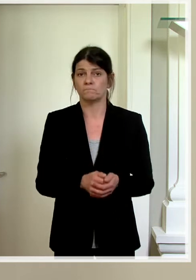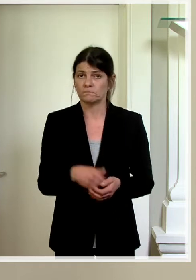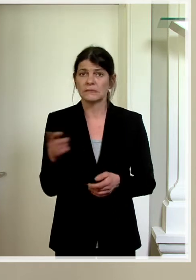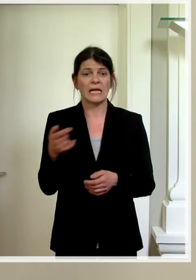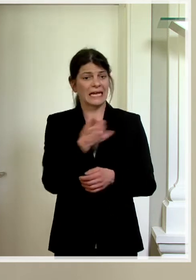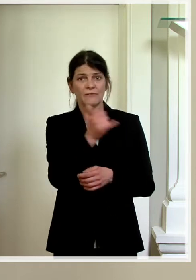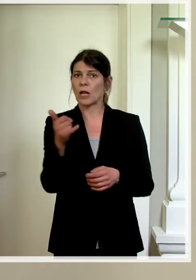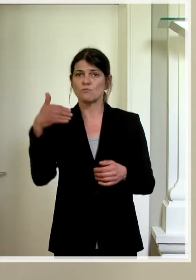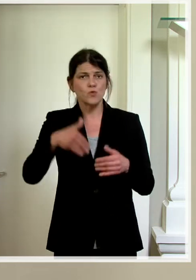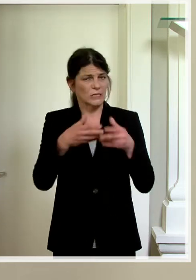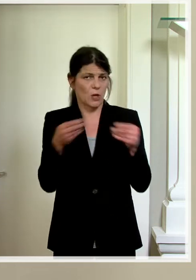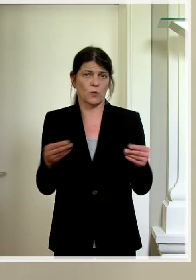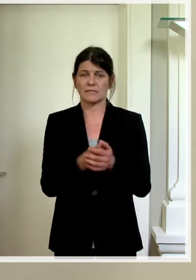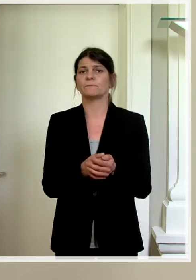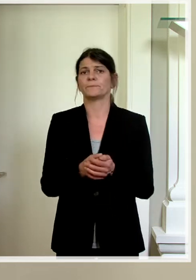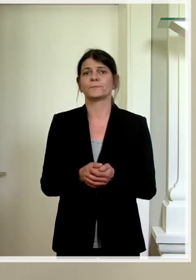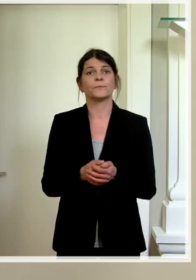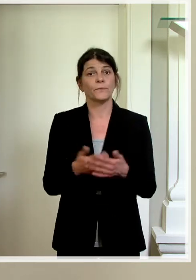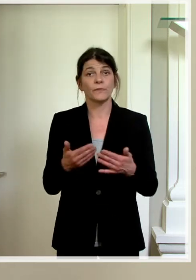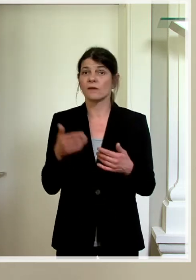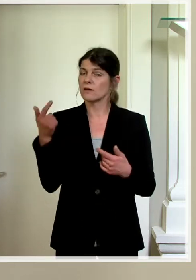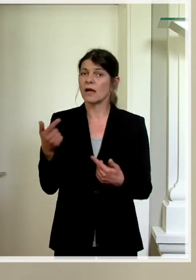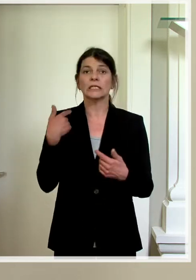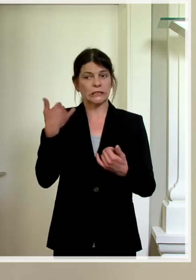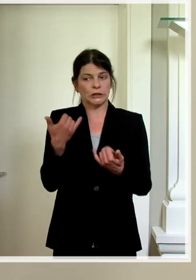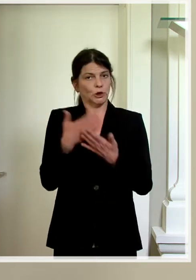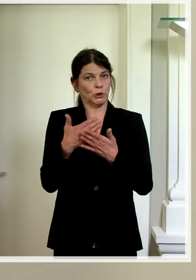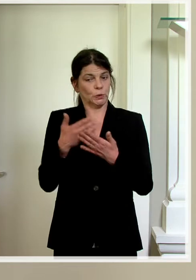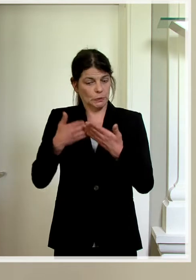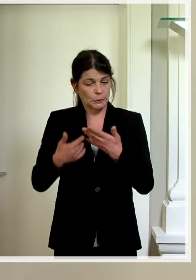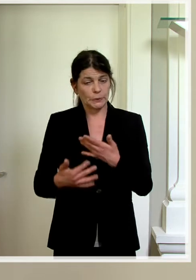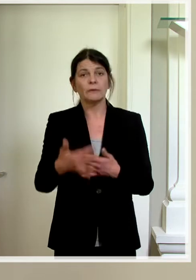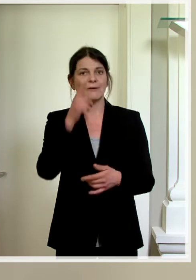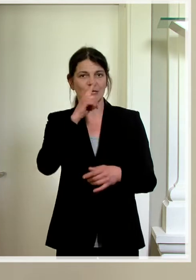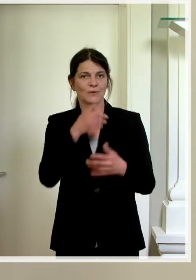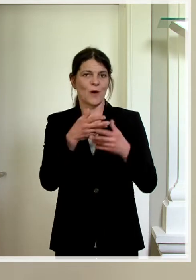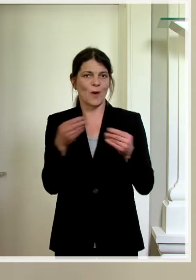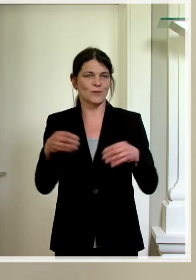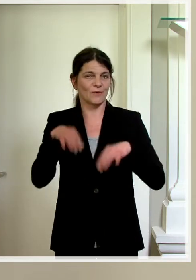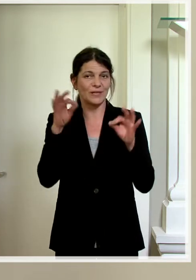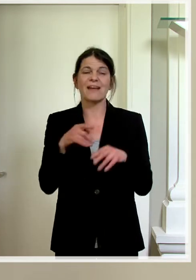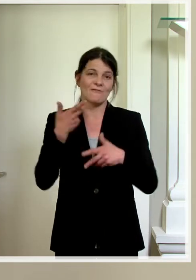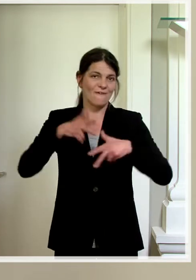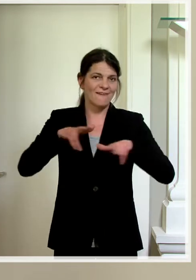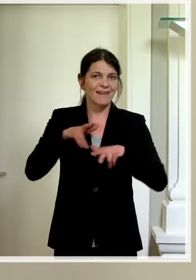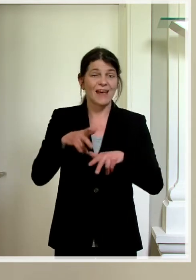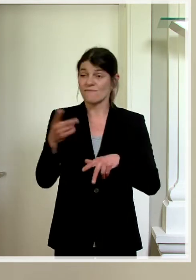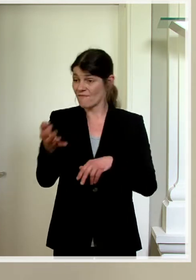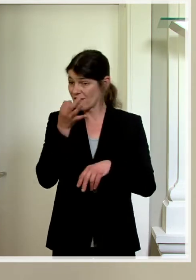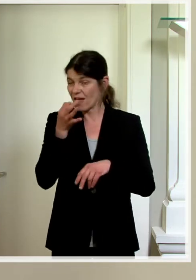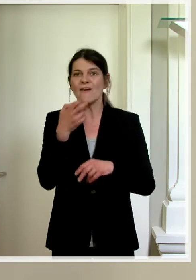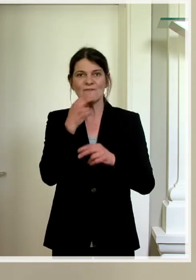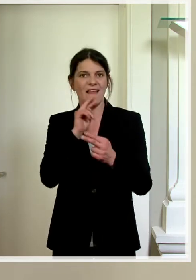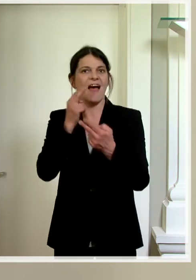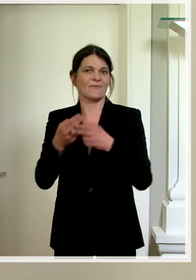individuell gelöst werden müssen. Hier sind wir dran. Die Regierung versucht, Antworten auf diese Fragen zu finden.